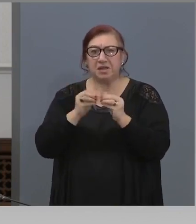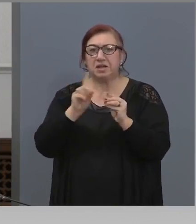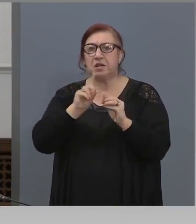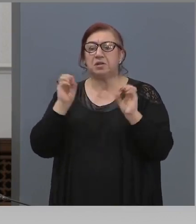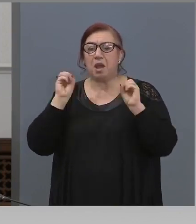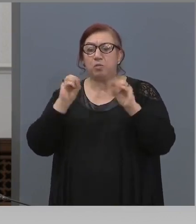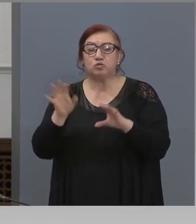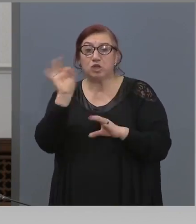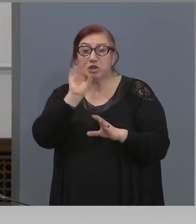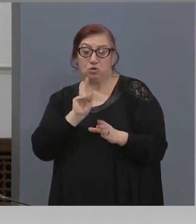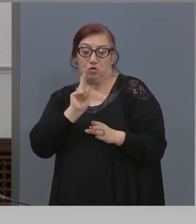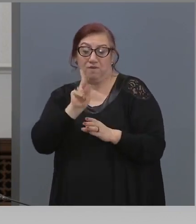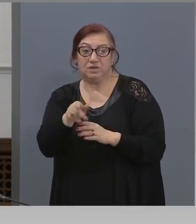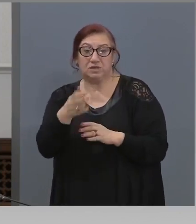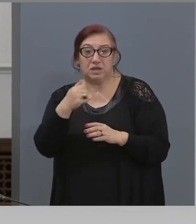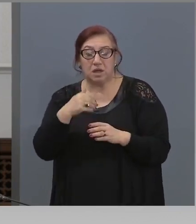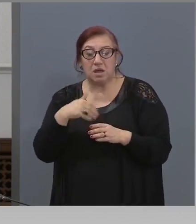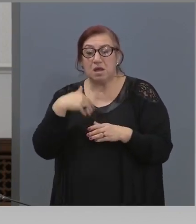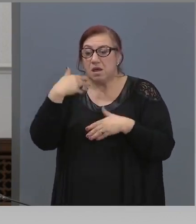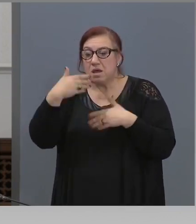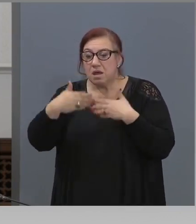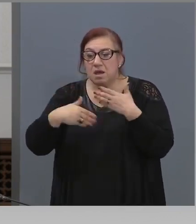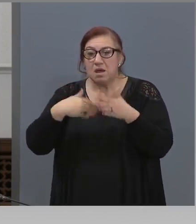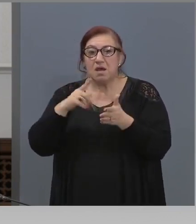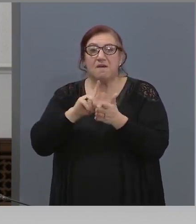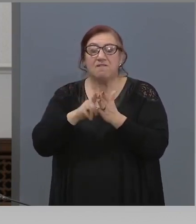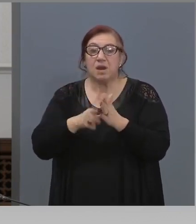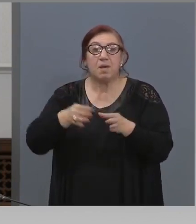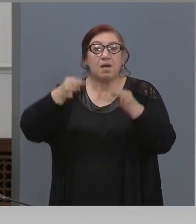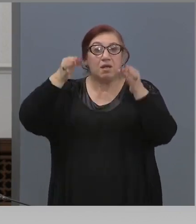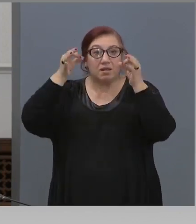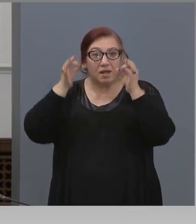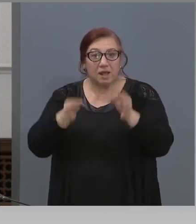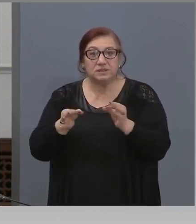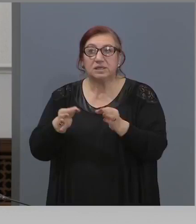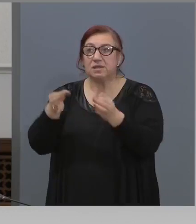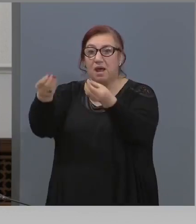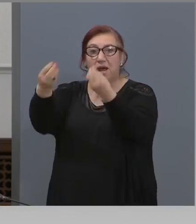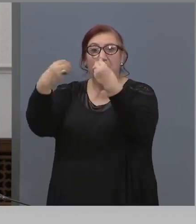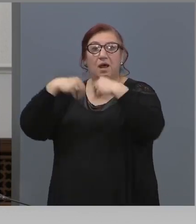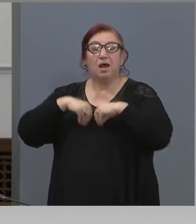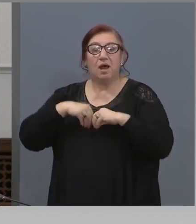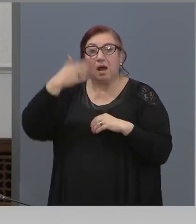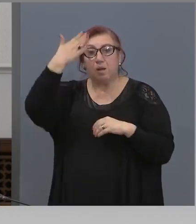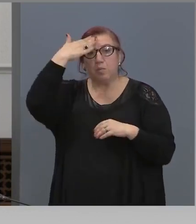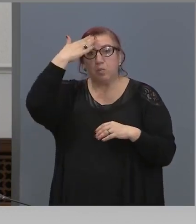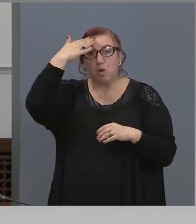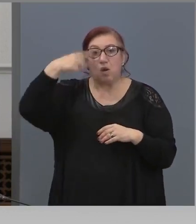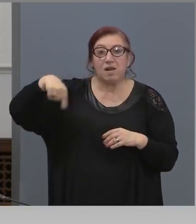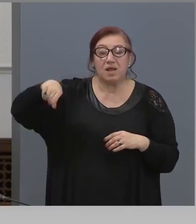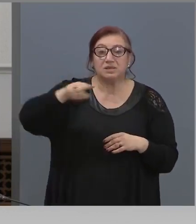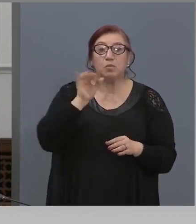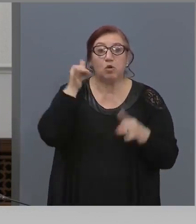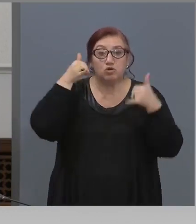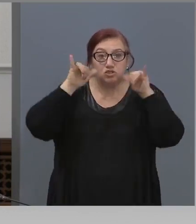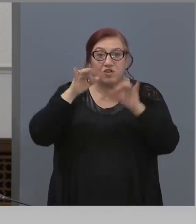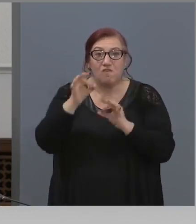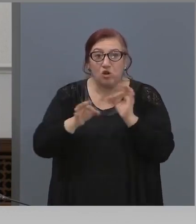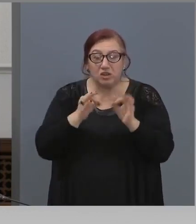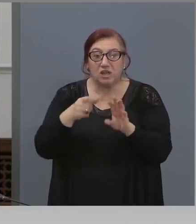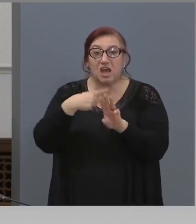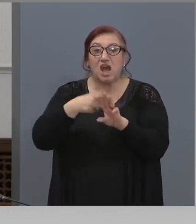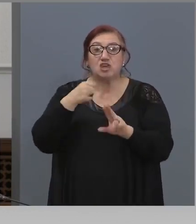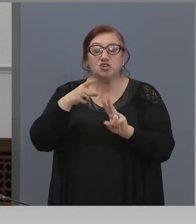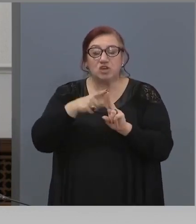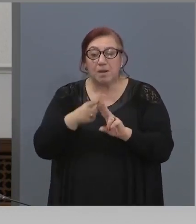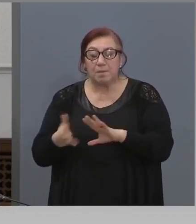това такъв страшен шап се появи. Измреха животните. Хора... Селата околе. Изхраниха всичкото сено, което имаха и